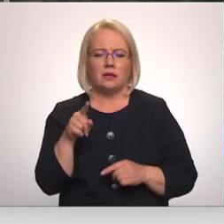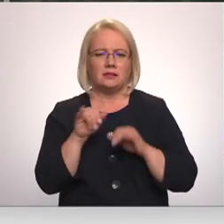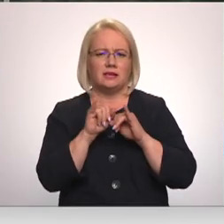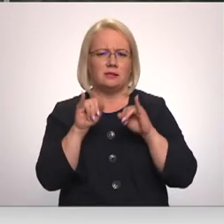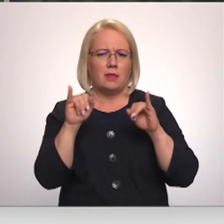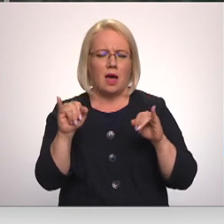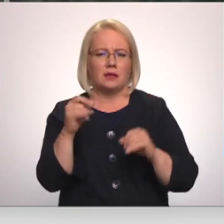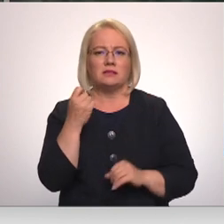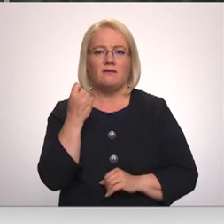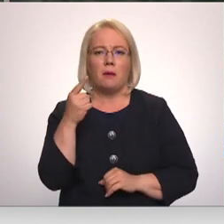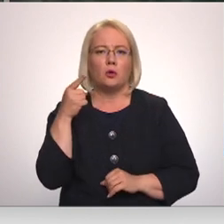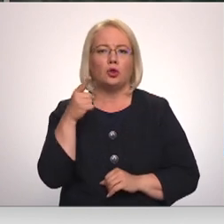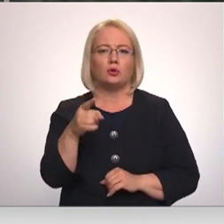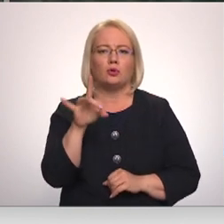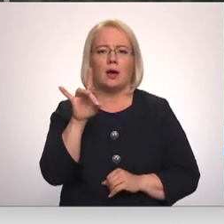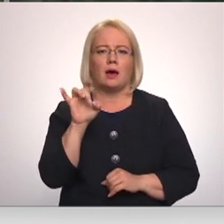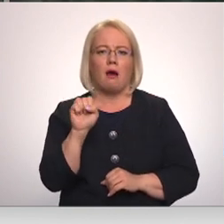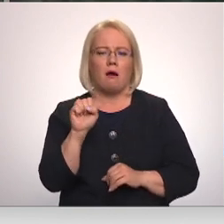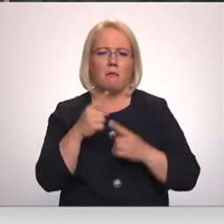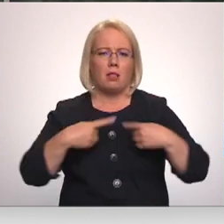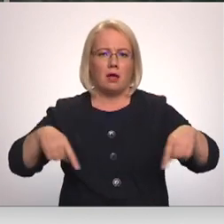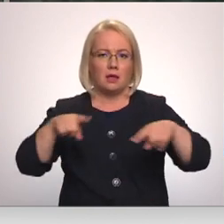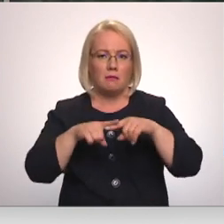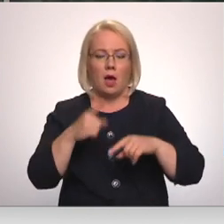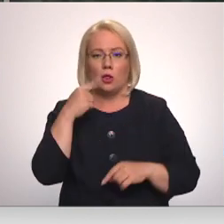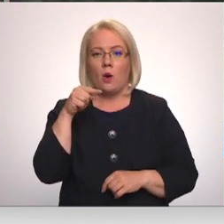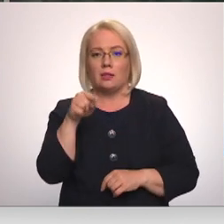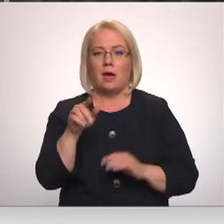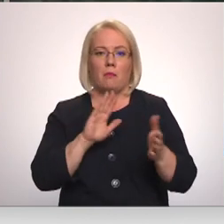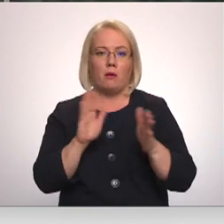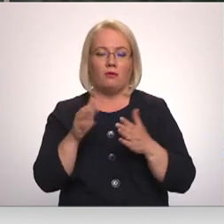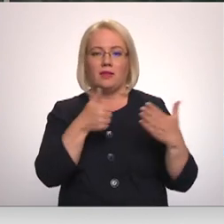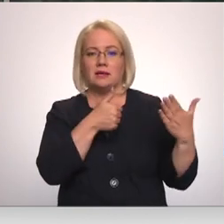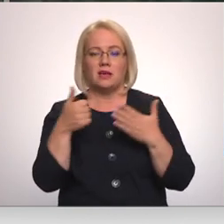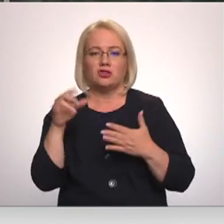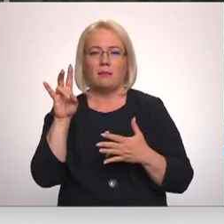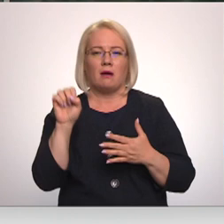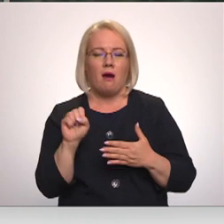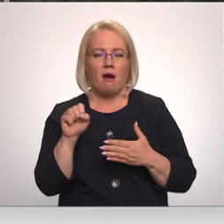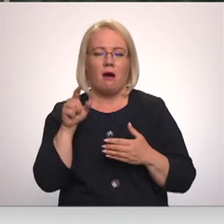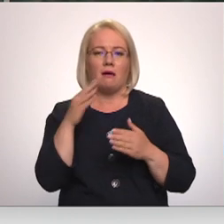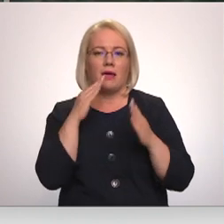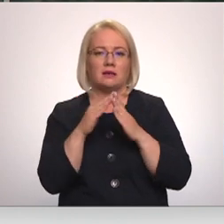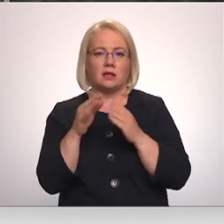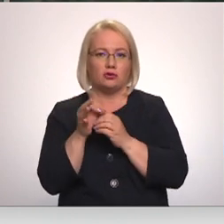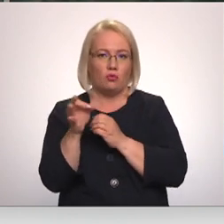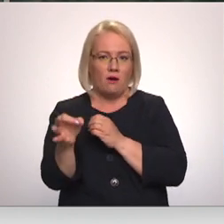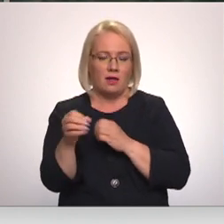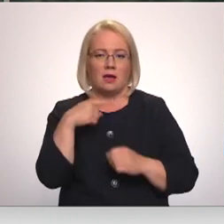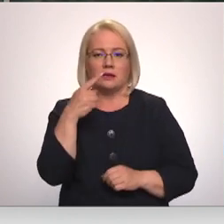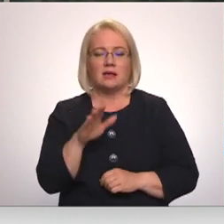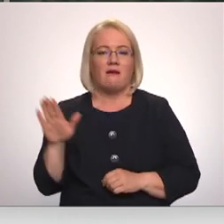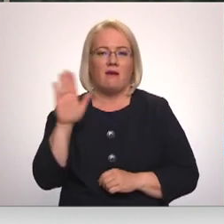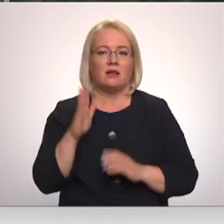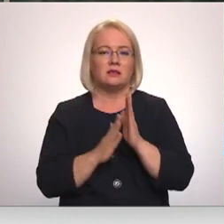11 tūkstoši hektāru platībā. No tiem aptuvēni 600 hektāros reizeknas novadā. Kā dzīst Valsts